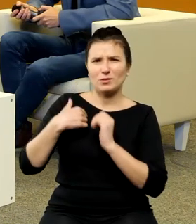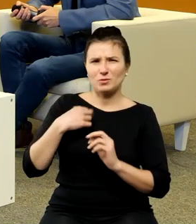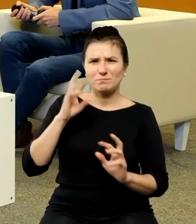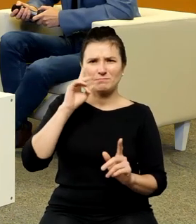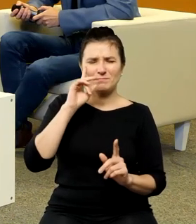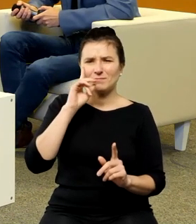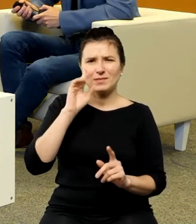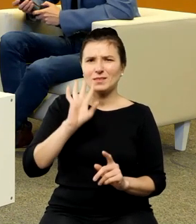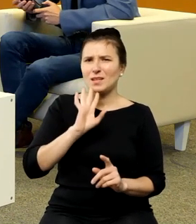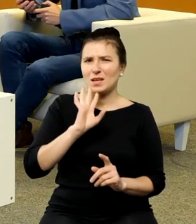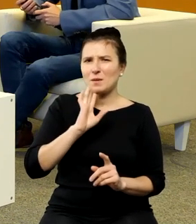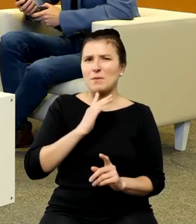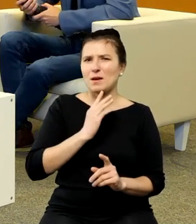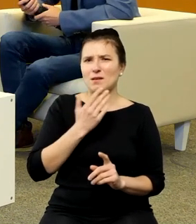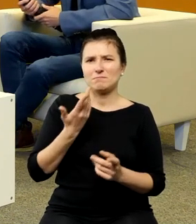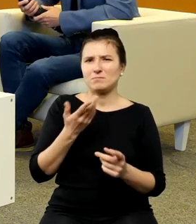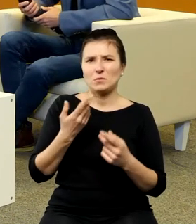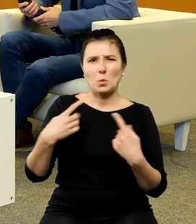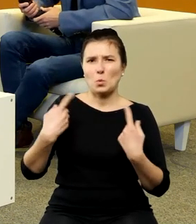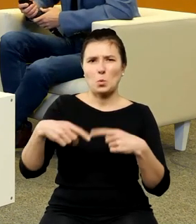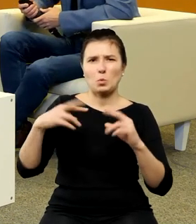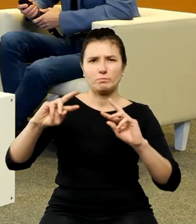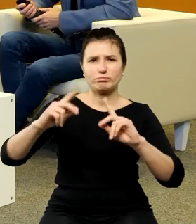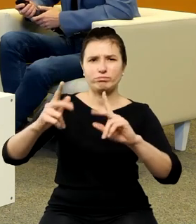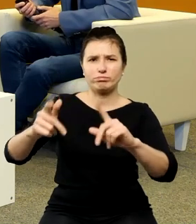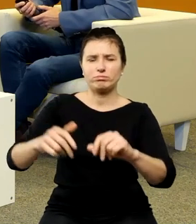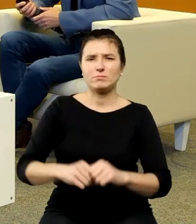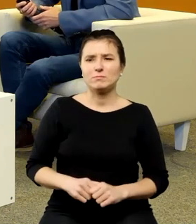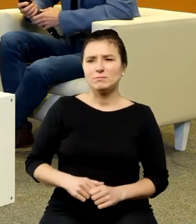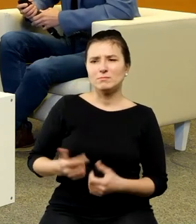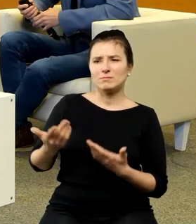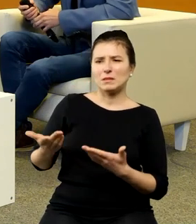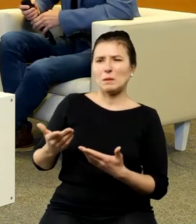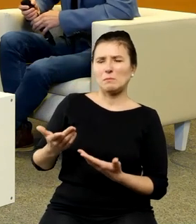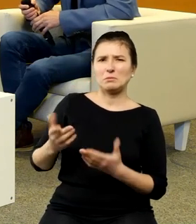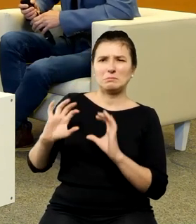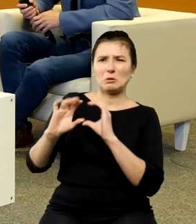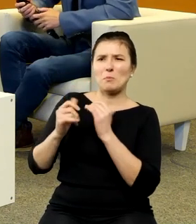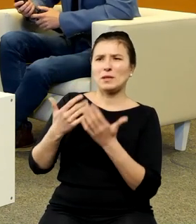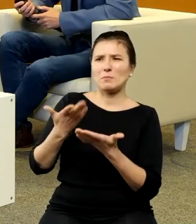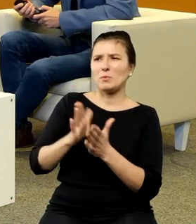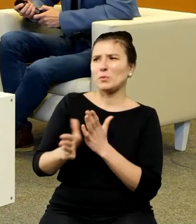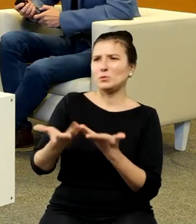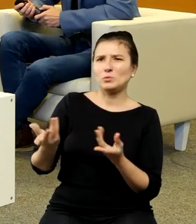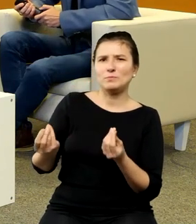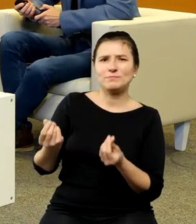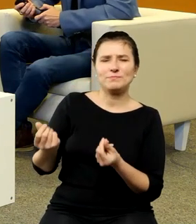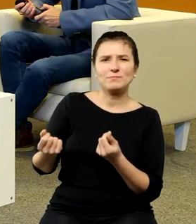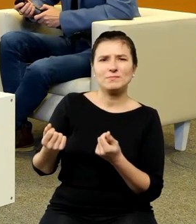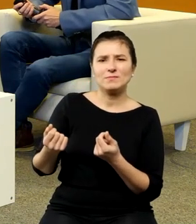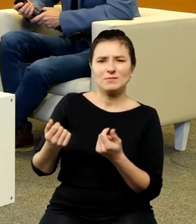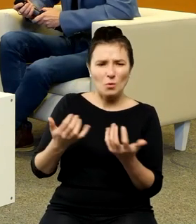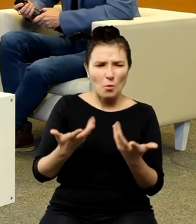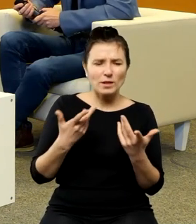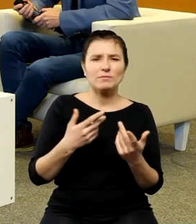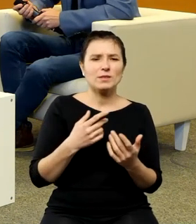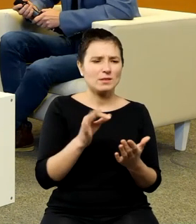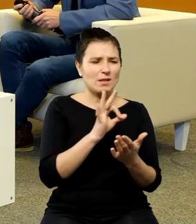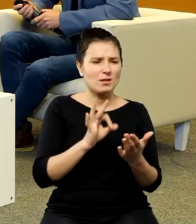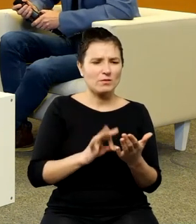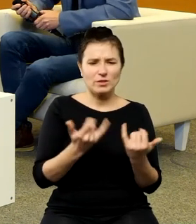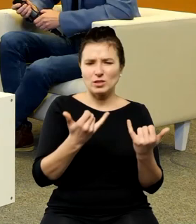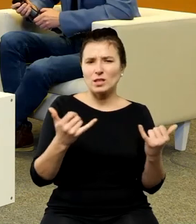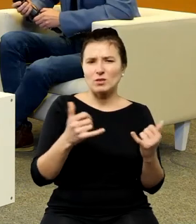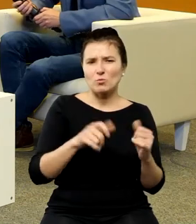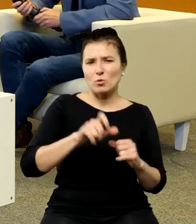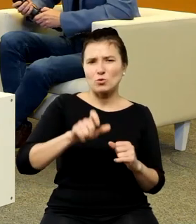spopularyzował bo no właśnie jest jednak postacią że się wymyka za bardzo po prostu łatwiej jest naresować jakąś postać drugoplanową z